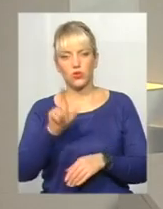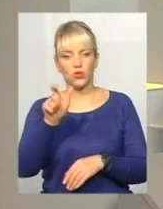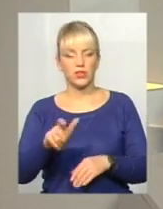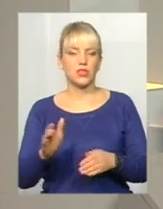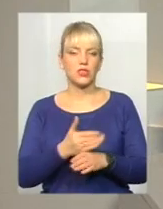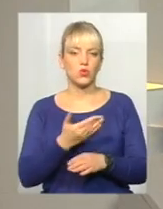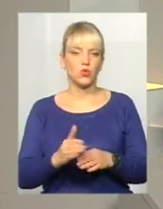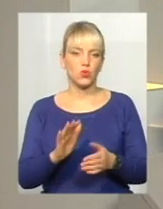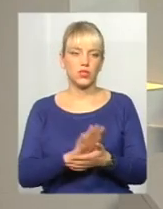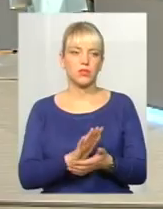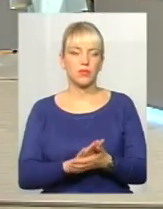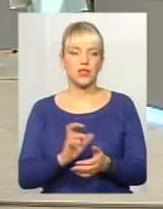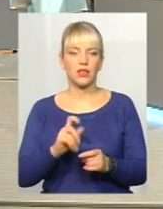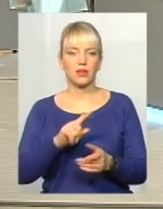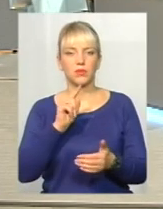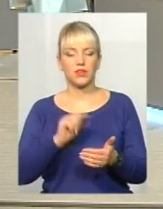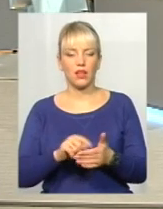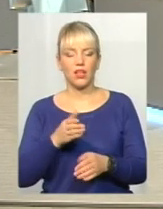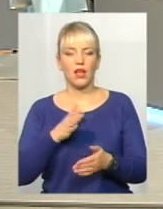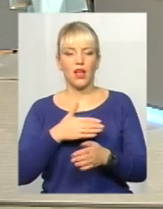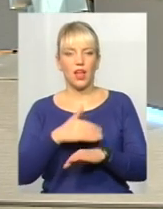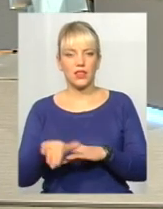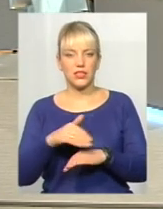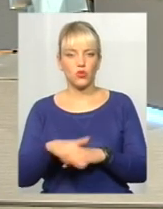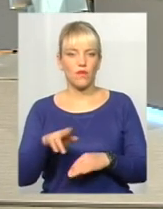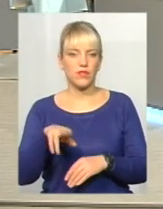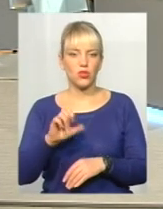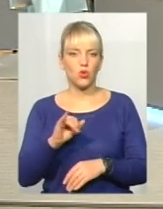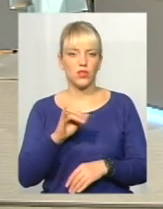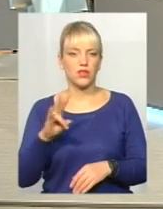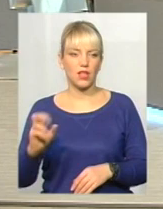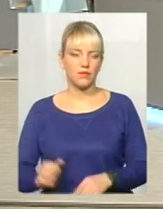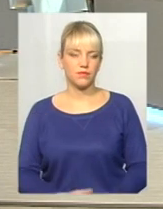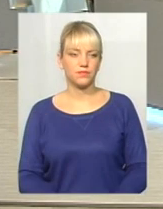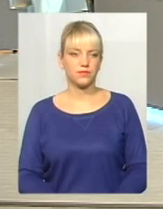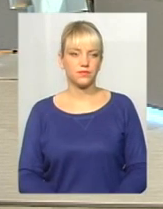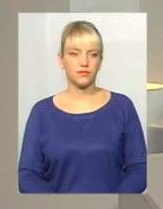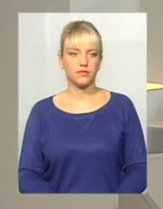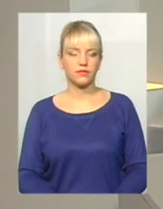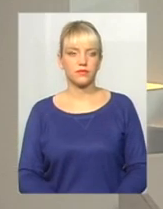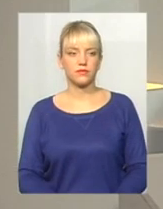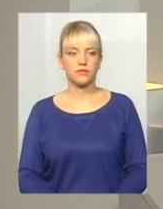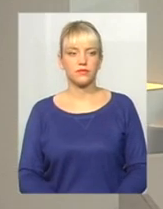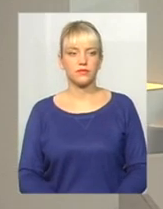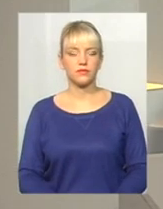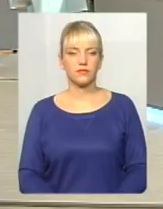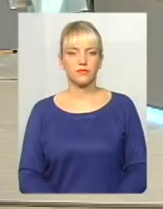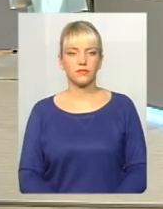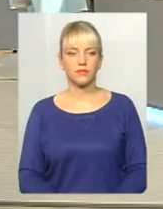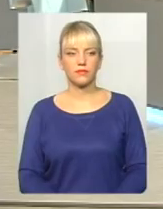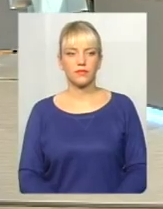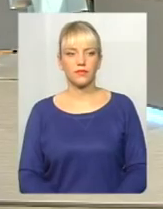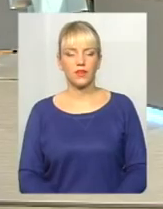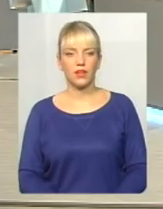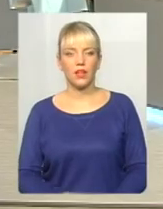питання, в принципі, адресовані до пані Інни, а далі поговоримо все ж таки про ідеї. Щодо